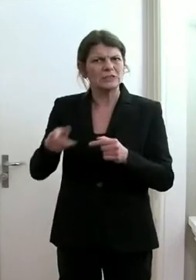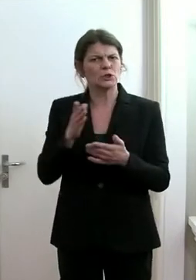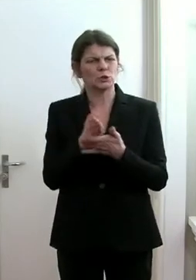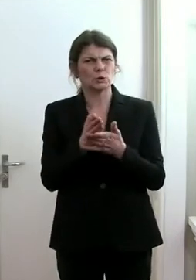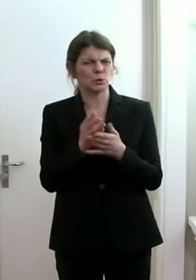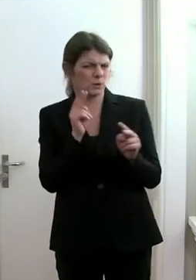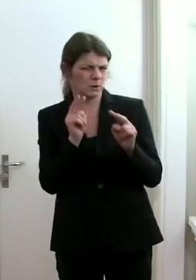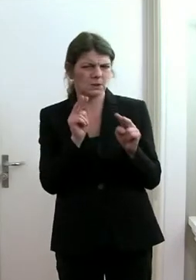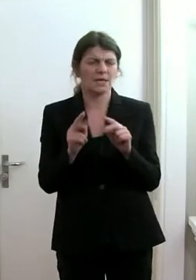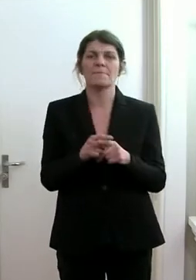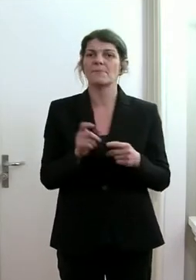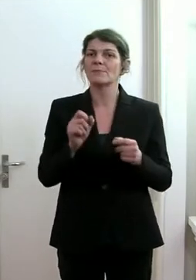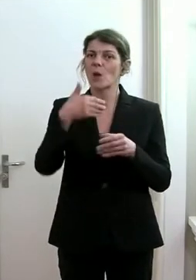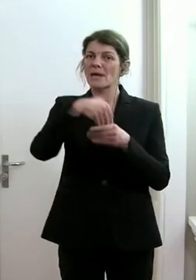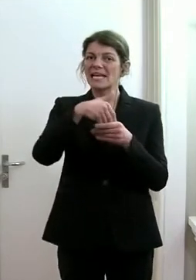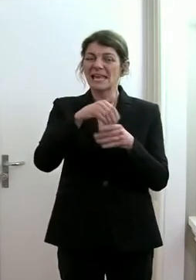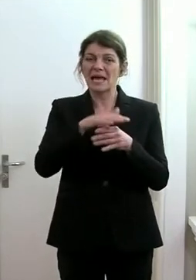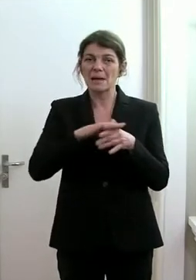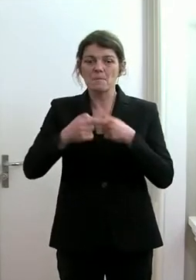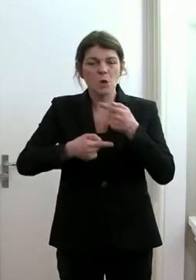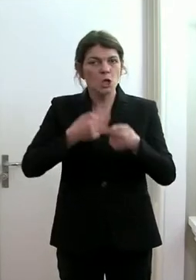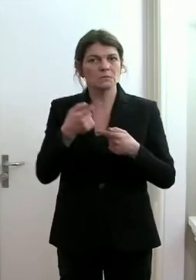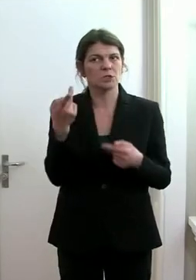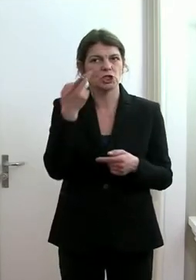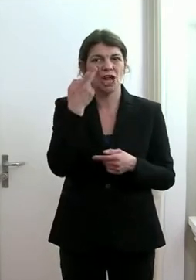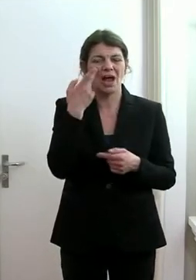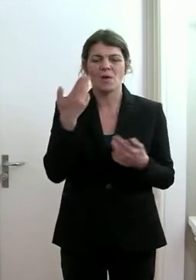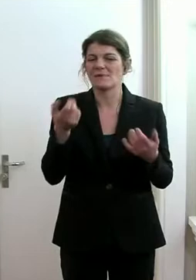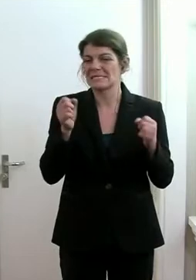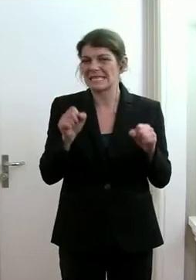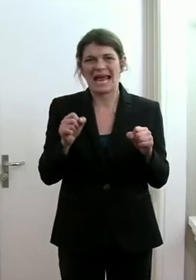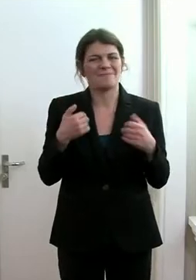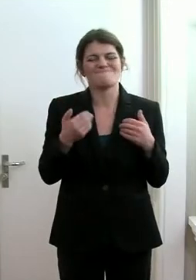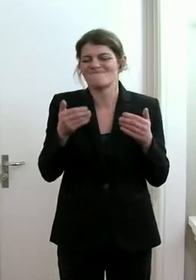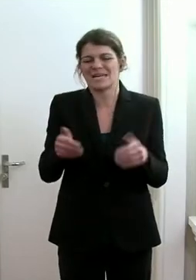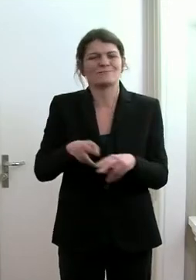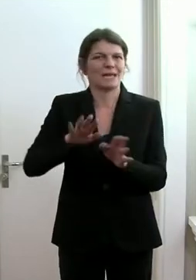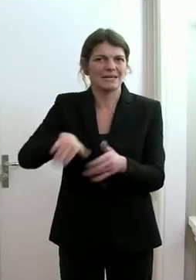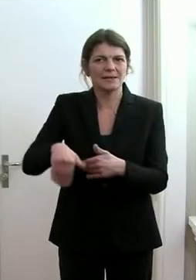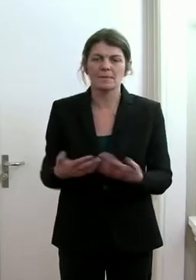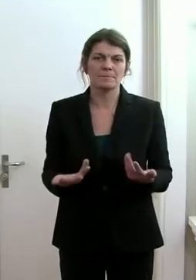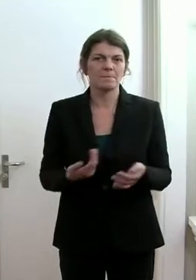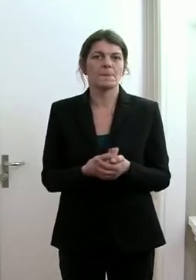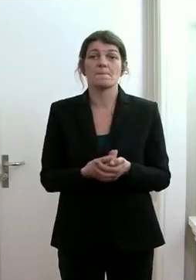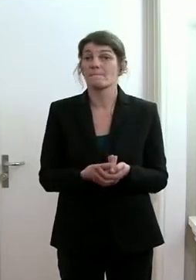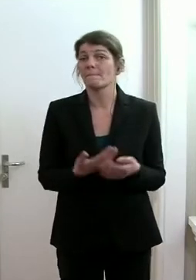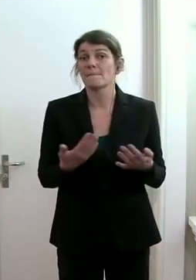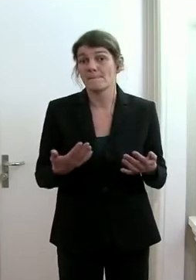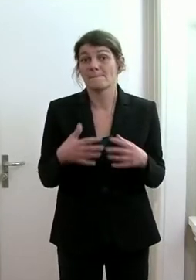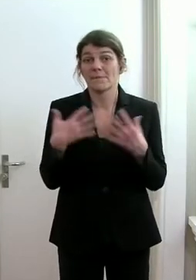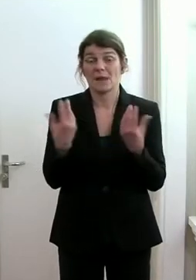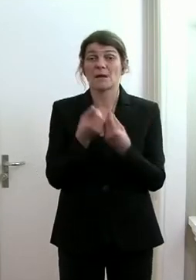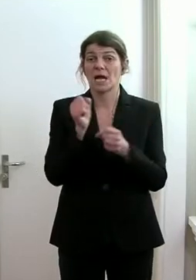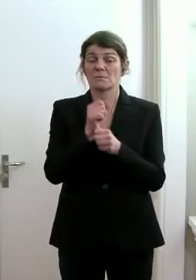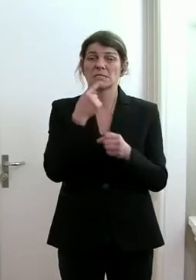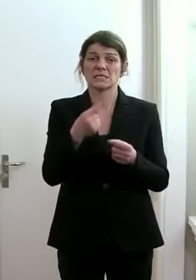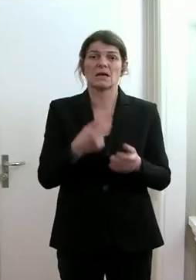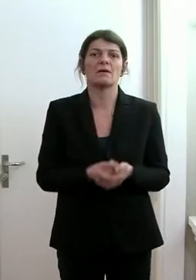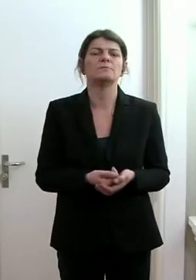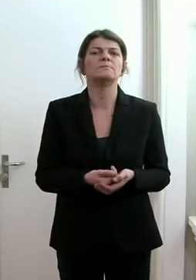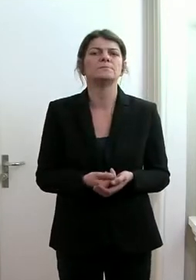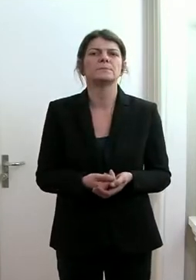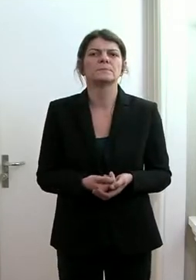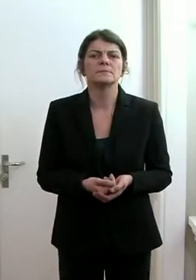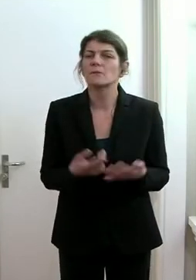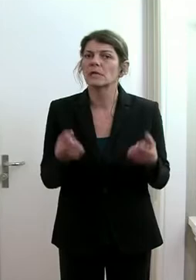auch vor allem in internen Prozessen geschaut wird, was kann weggelassen werden. Grundsätzlich kann man sagen, dass es